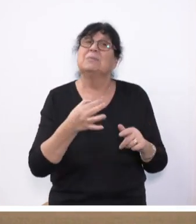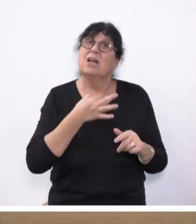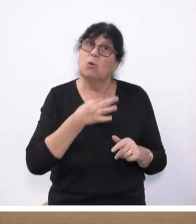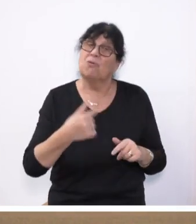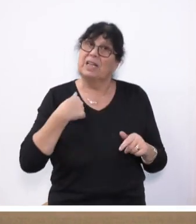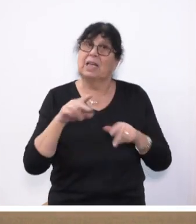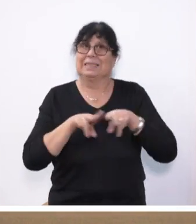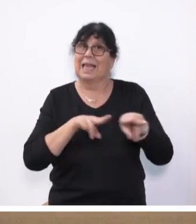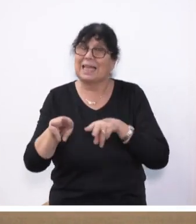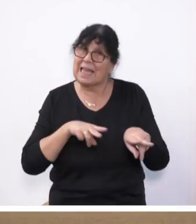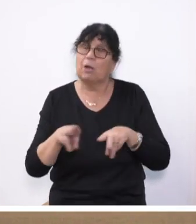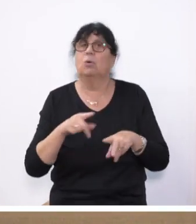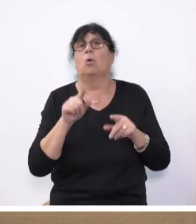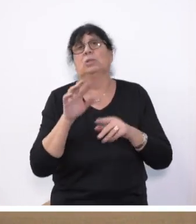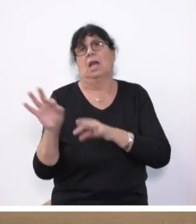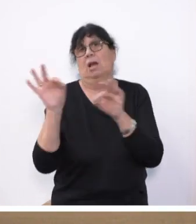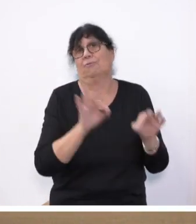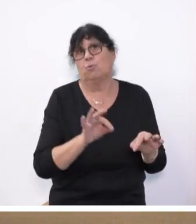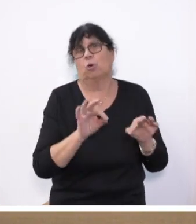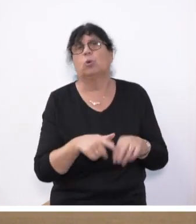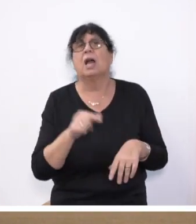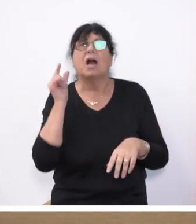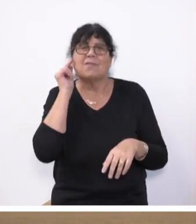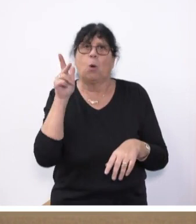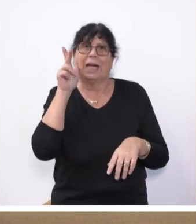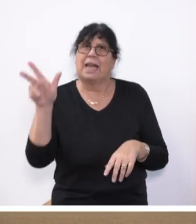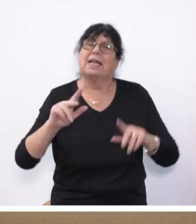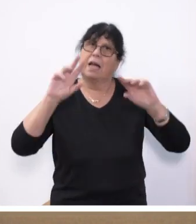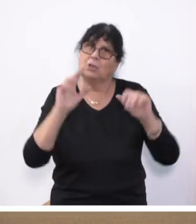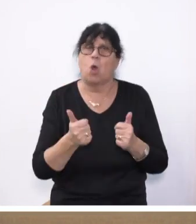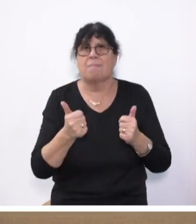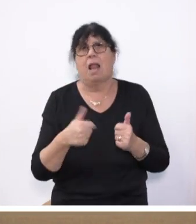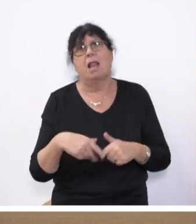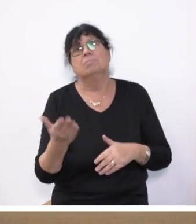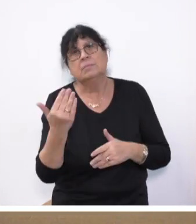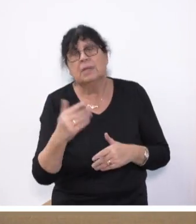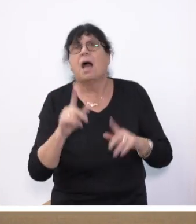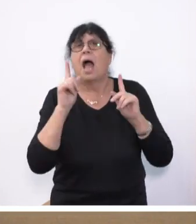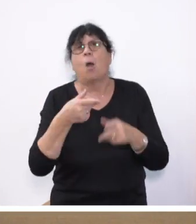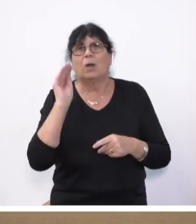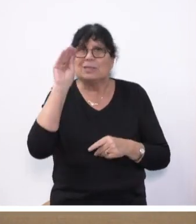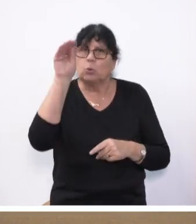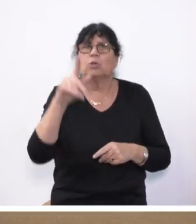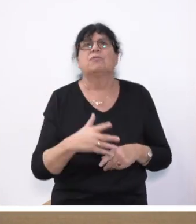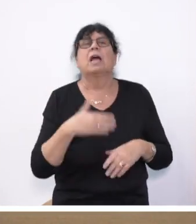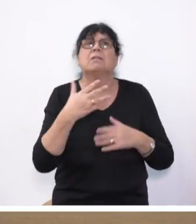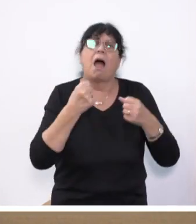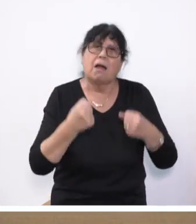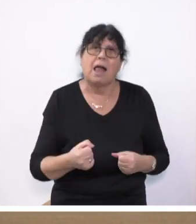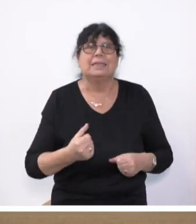die Regierung unter der Führung von Frau Rehlinger noch einmal auf. Auch in der Zukunft nachhaltig,